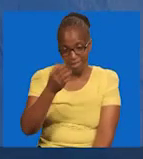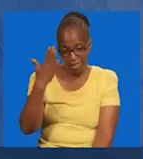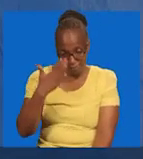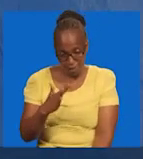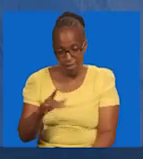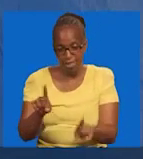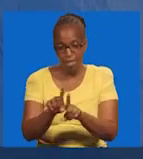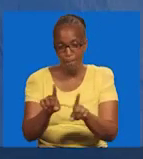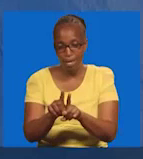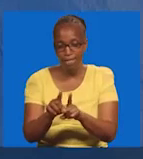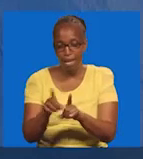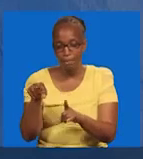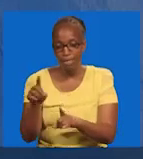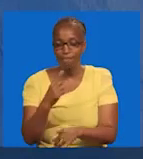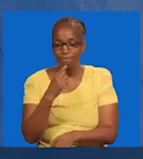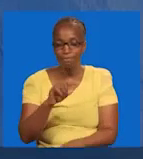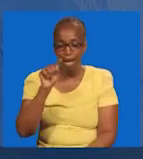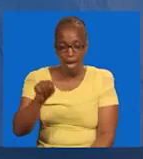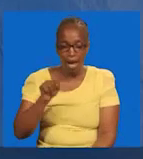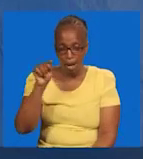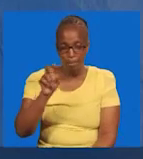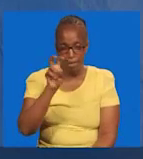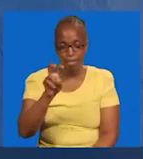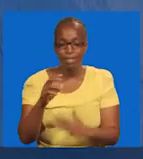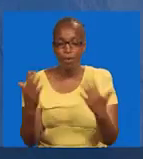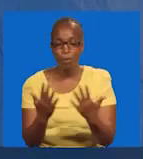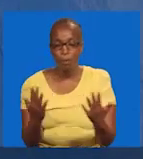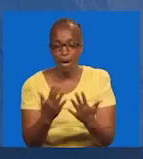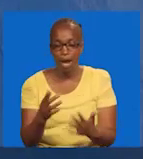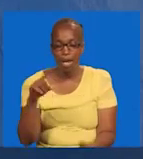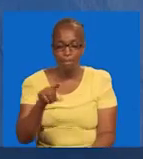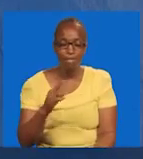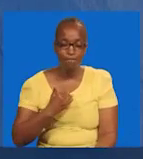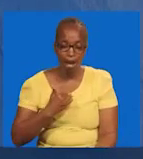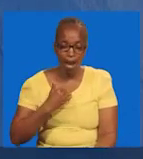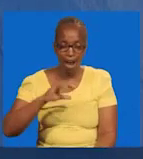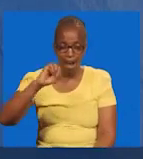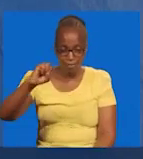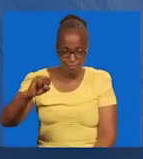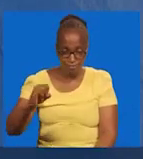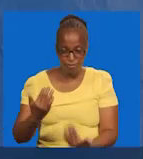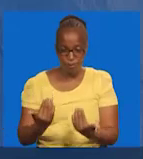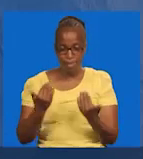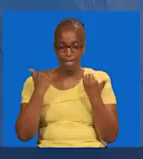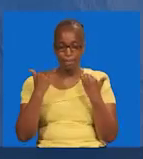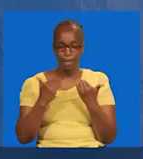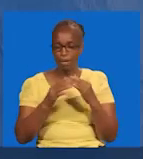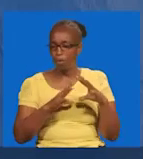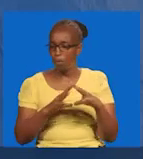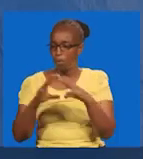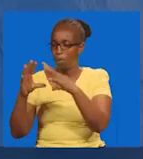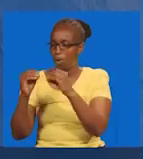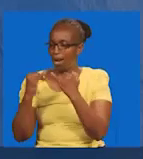hamefufuka, kama alifyo sema. Johoni muone pale, alipokuwa hamelazoa. Kisha